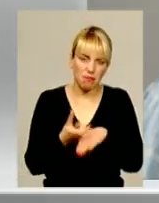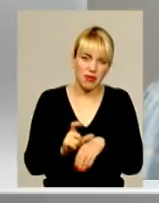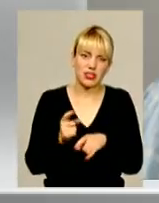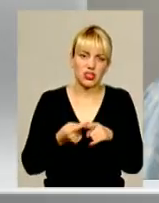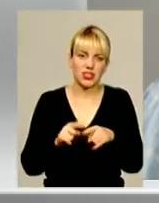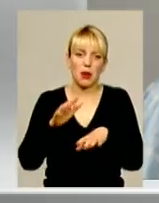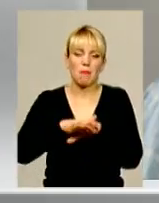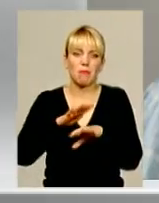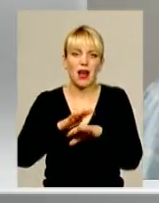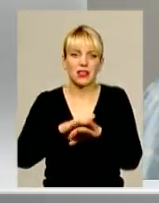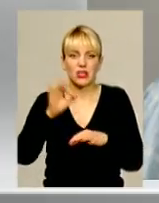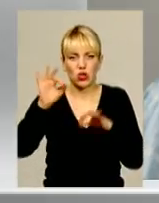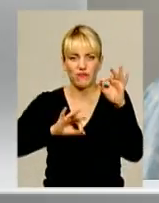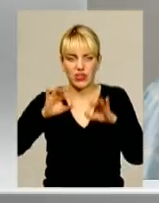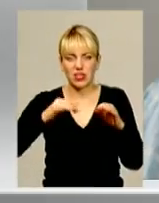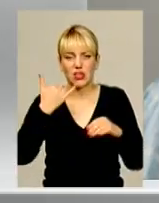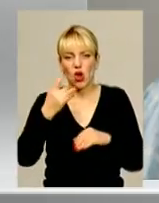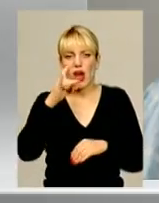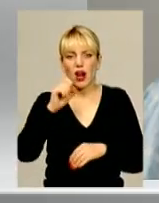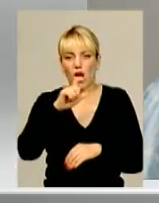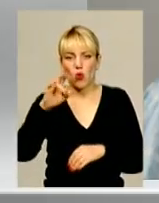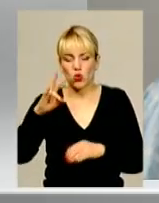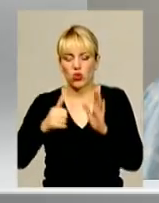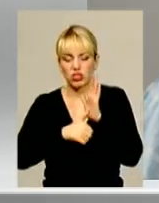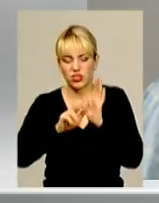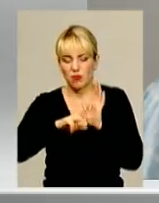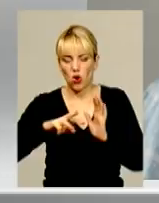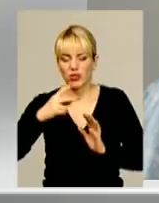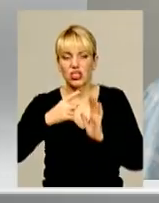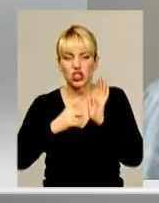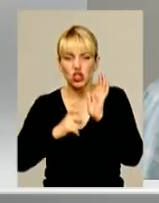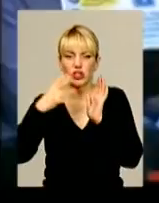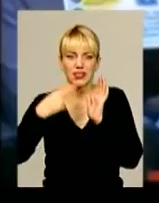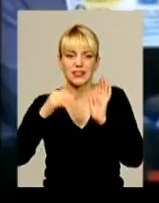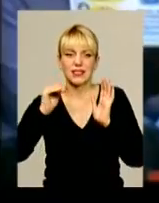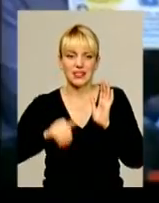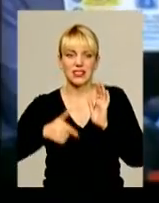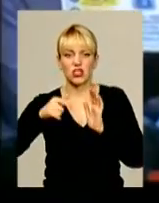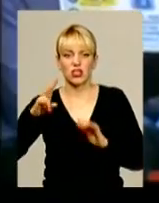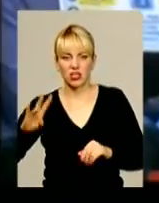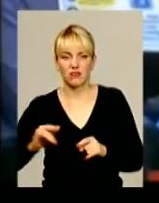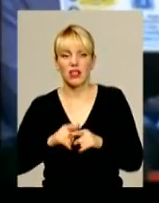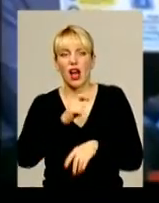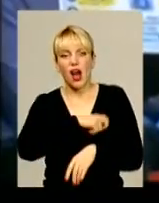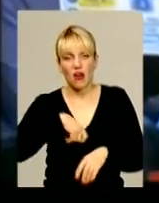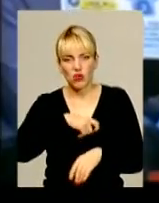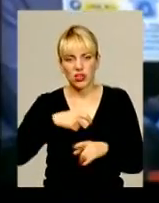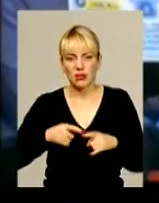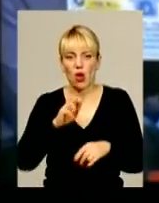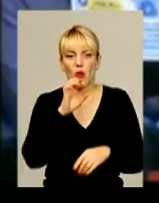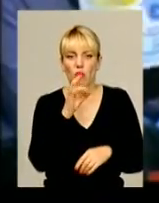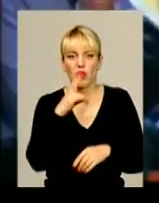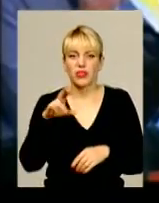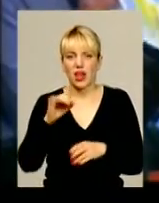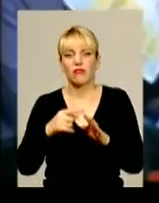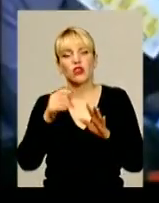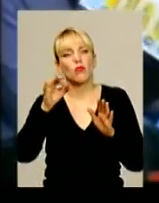дивіденти. На його банківських рахунках – 6 мільйонів 630 тисяч гривень. А от нардеп Віктор Бондар – поціновувач